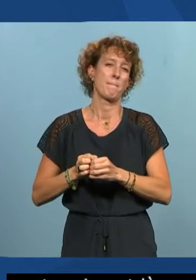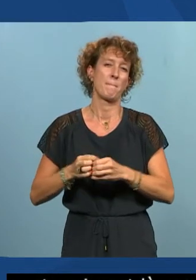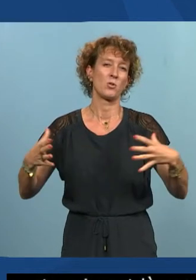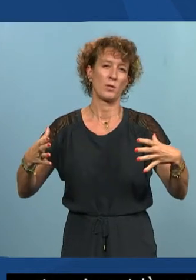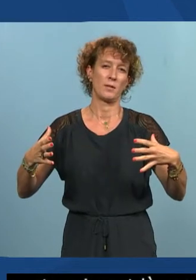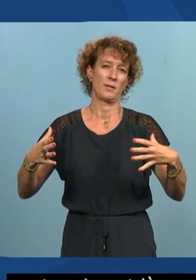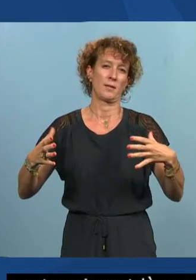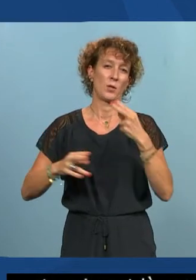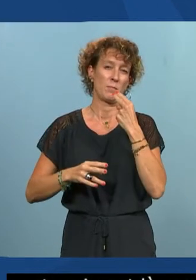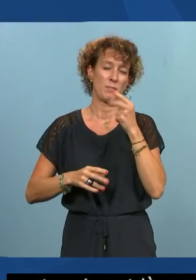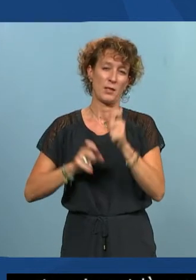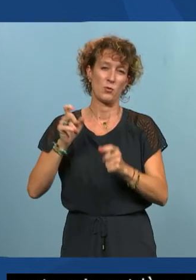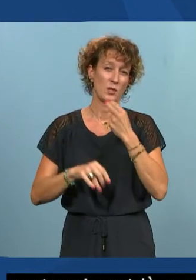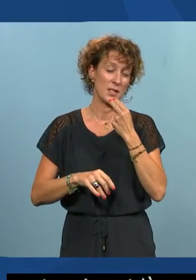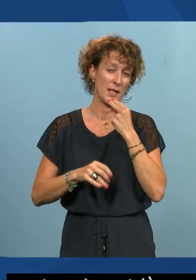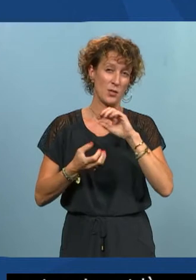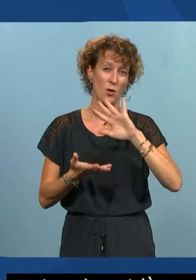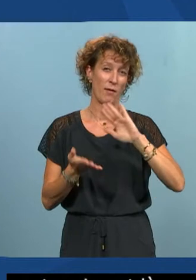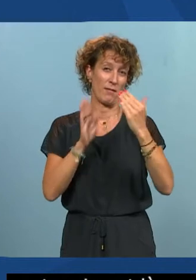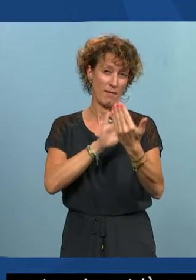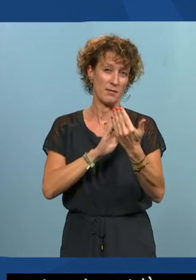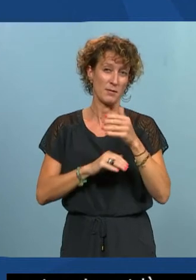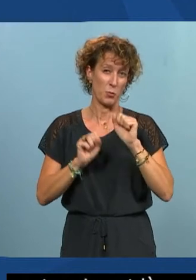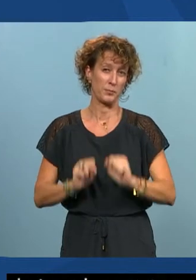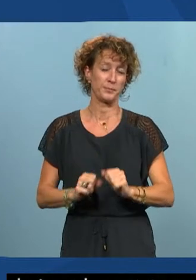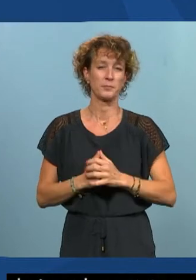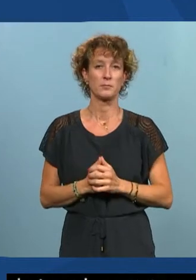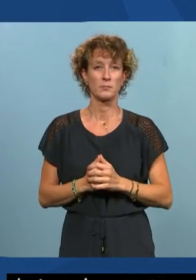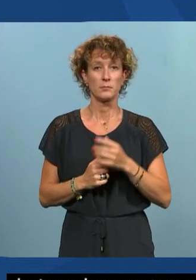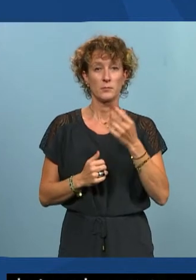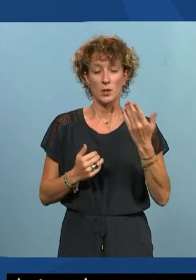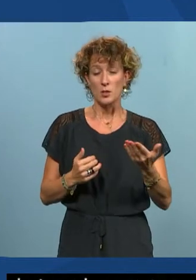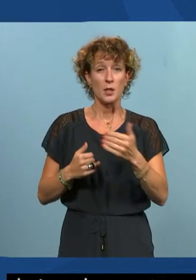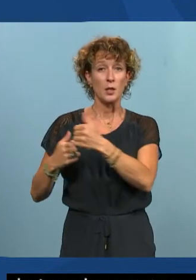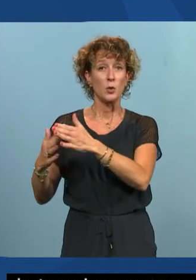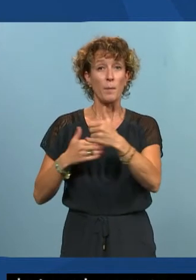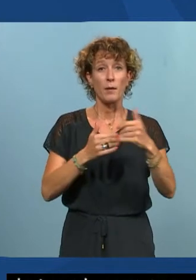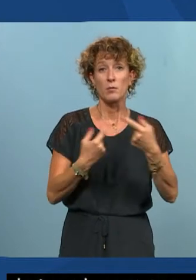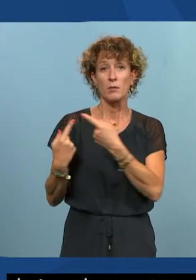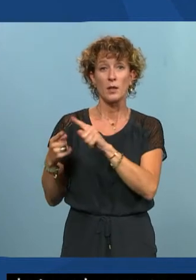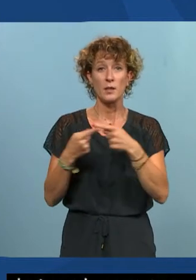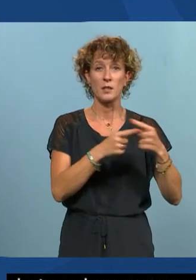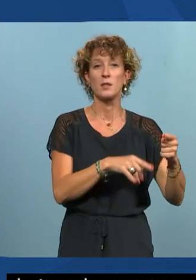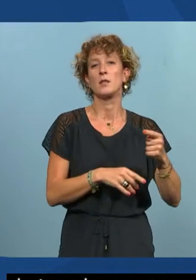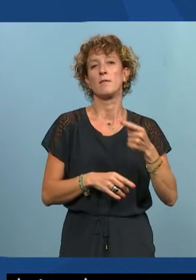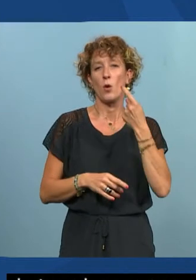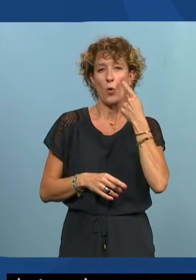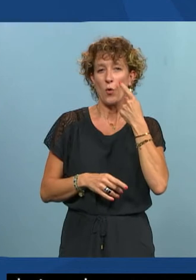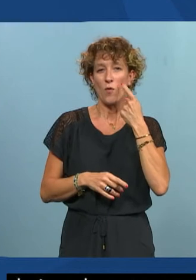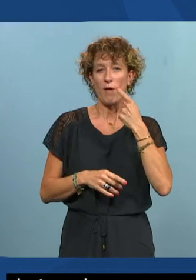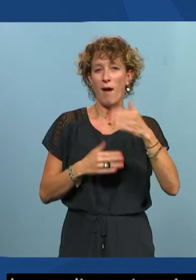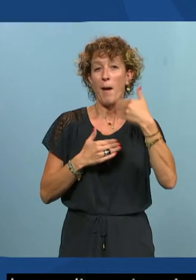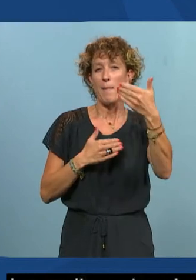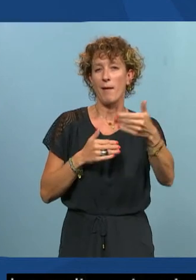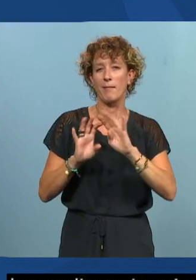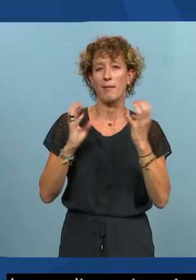interfaces. C'est des règles qui couvrent plusieurs domaines qui sont très différents qu'on aura le temps d'aborder pendant la table ronde